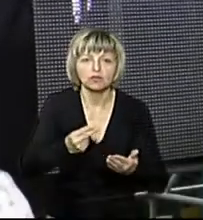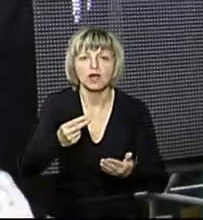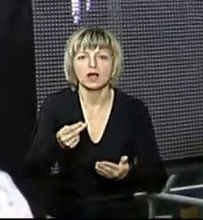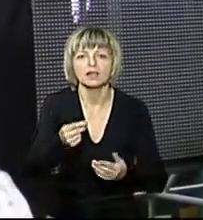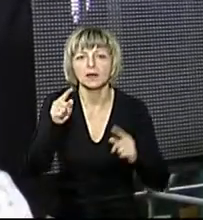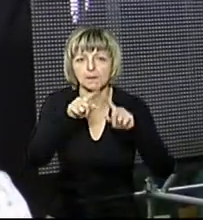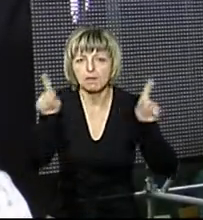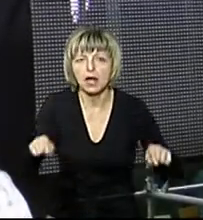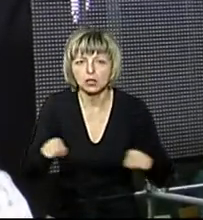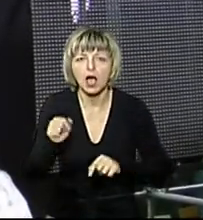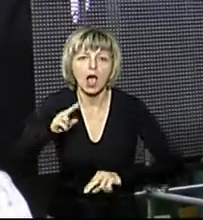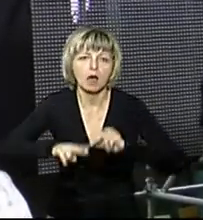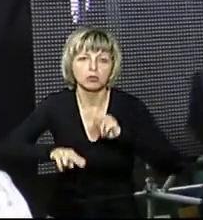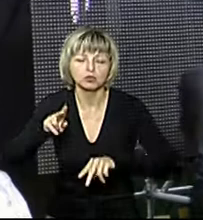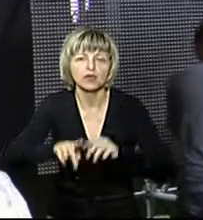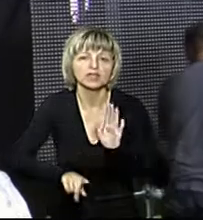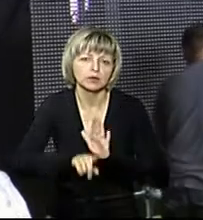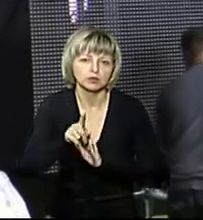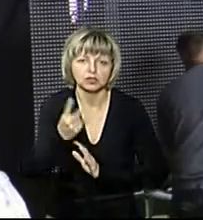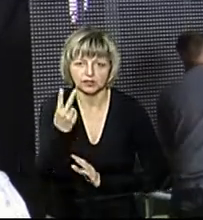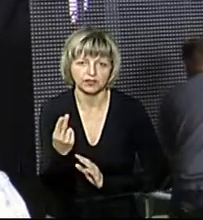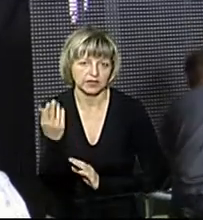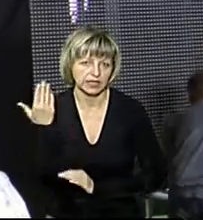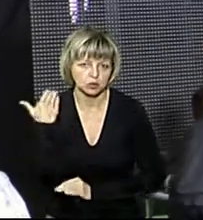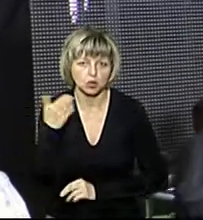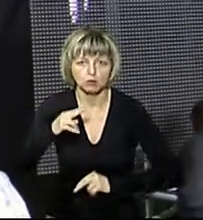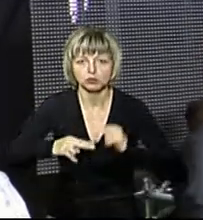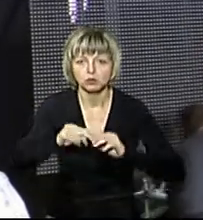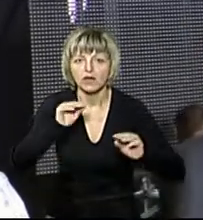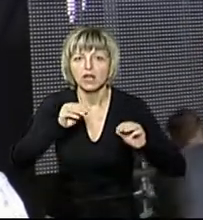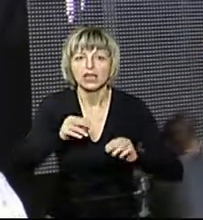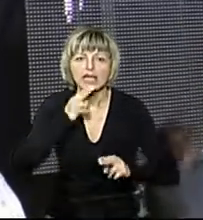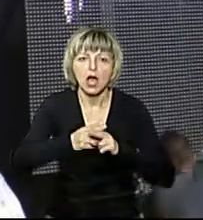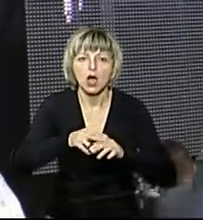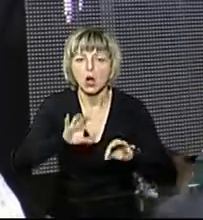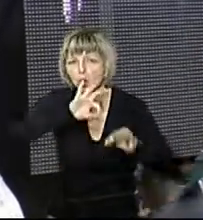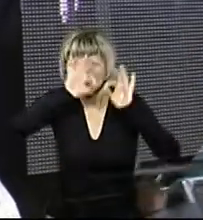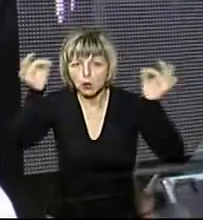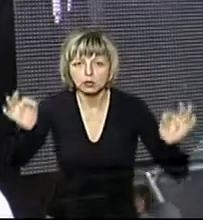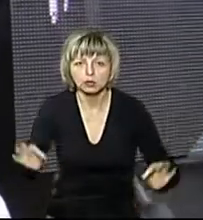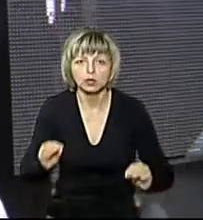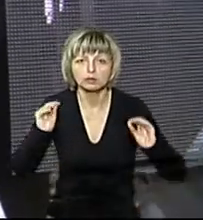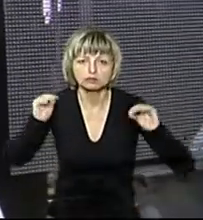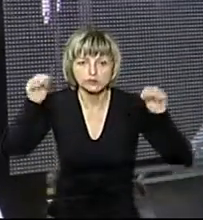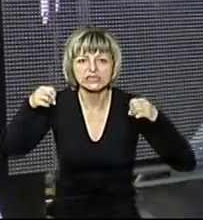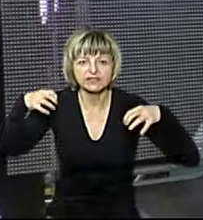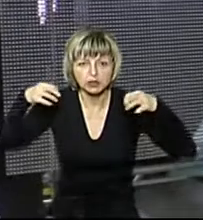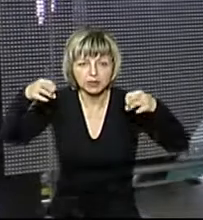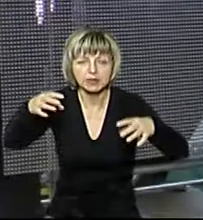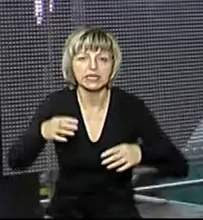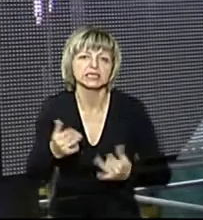а будувати почали два дні тому. Збудували конструкцію, повішали світлові прилади.